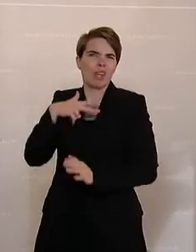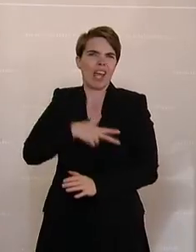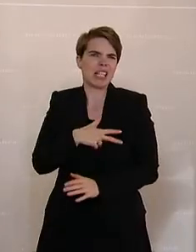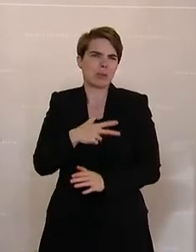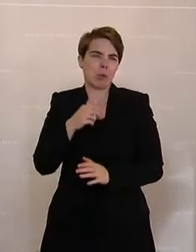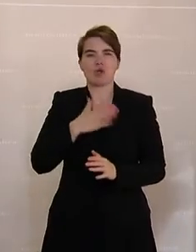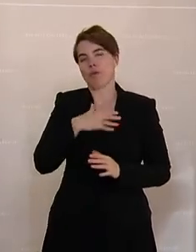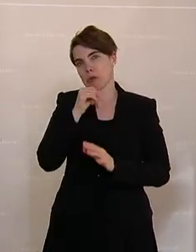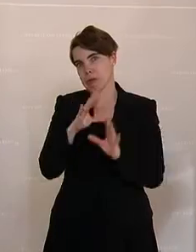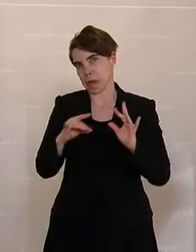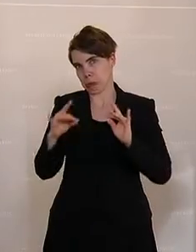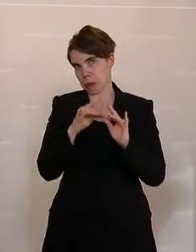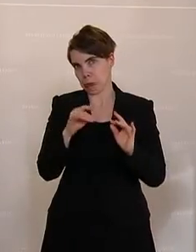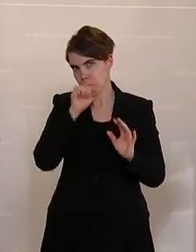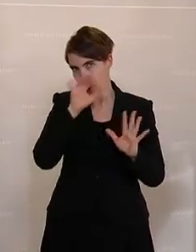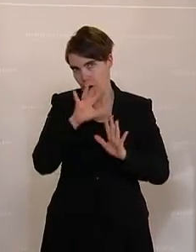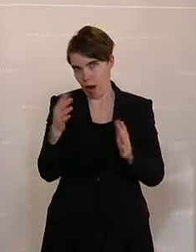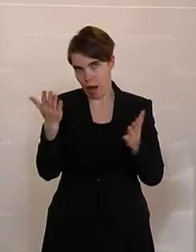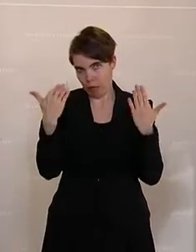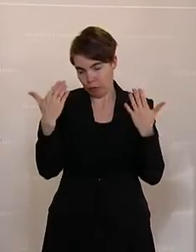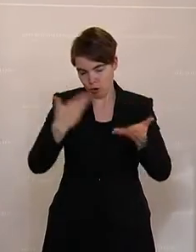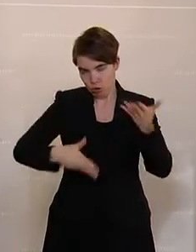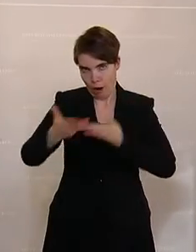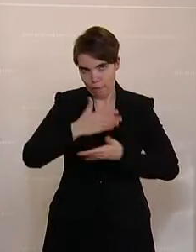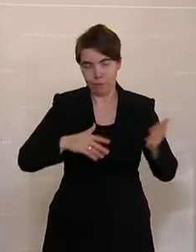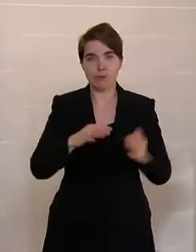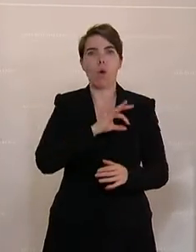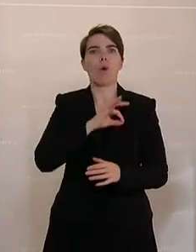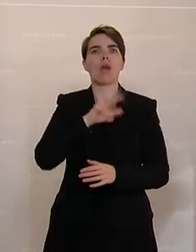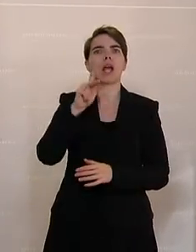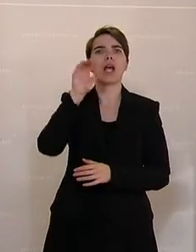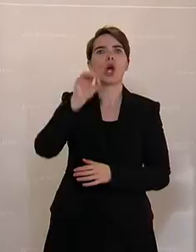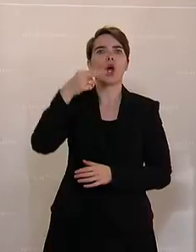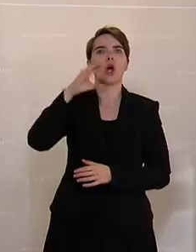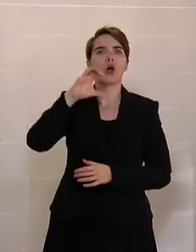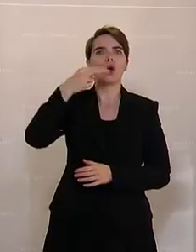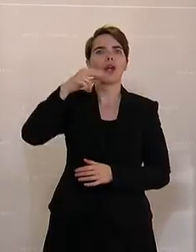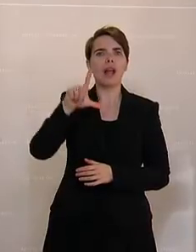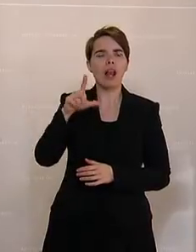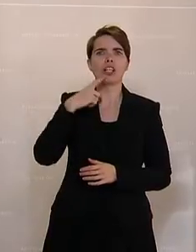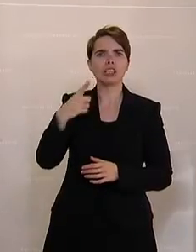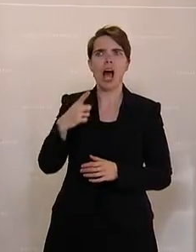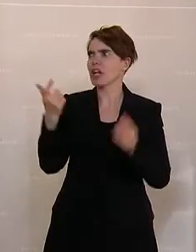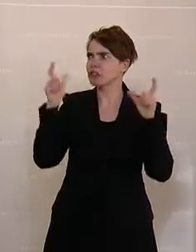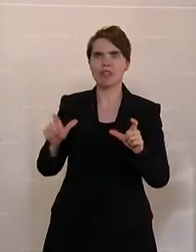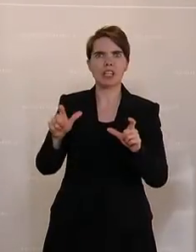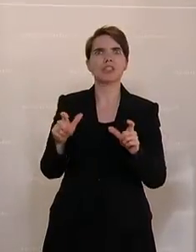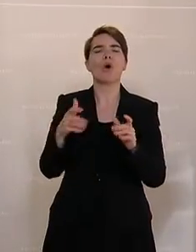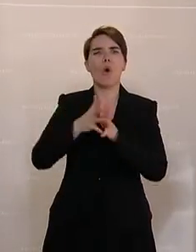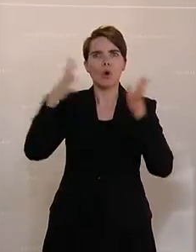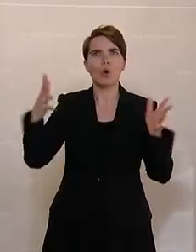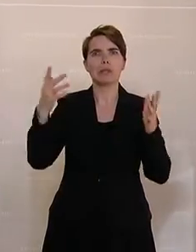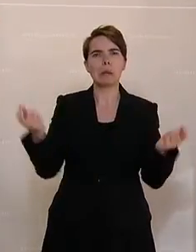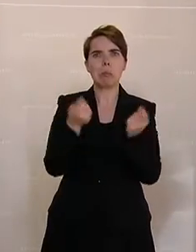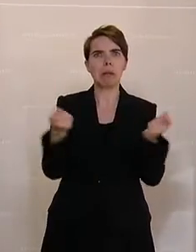sehr mit der Landwirtschaft. Da kommt der Herr Köchl, der Kollege Köchl heraus und behauptet da stock und steif, größere Betriebe